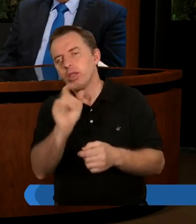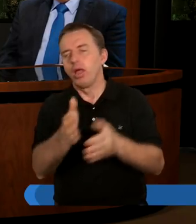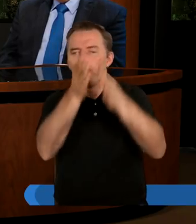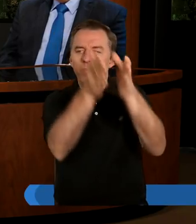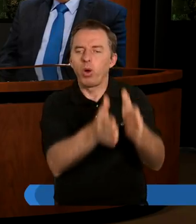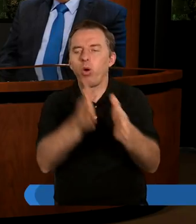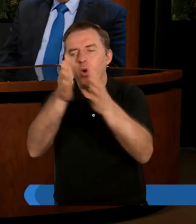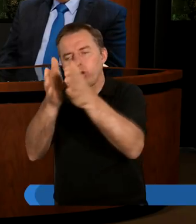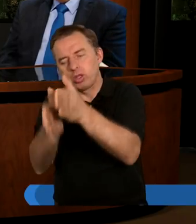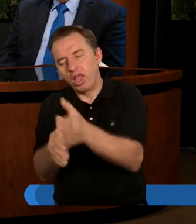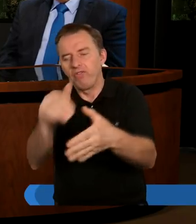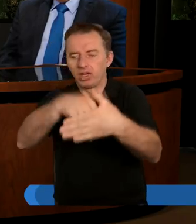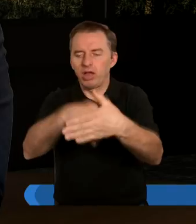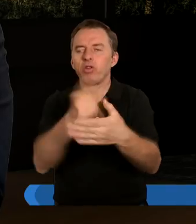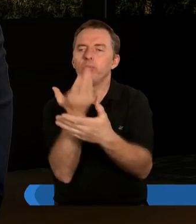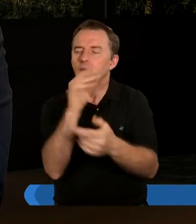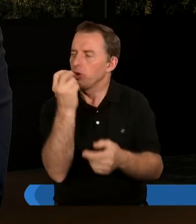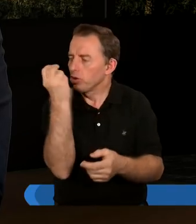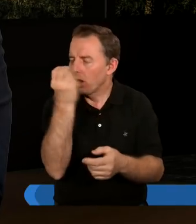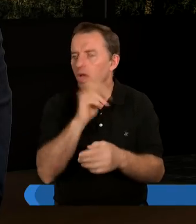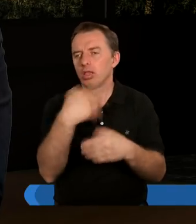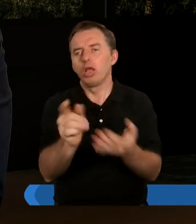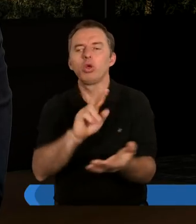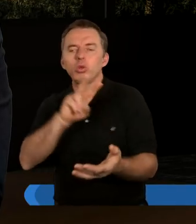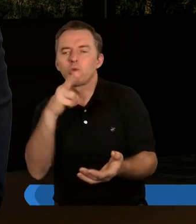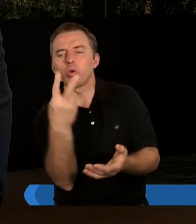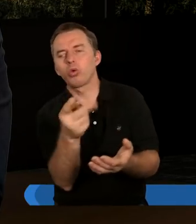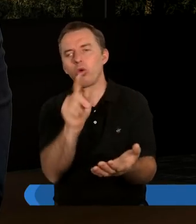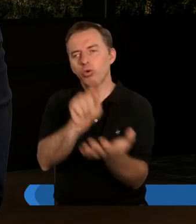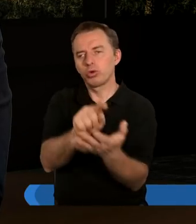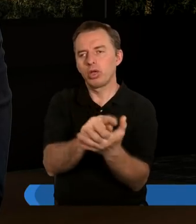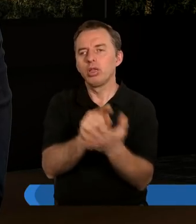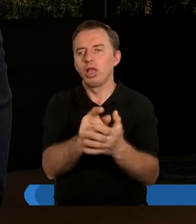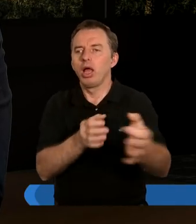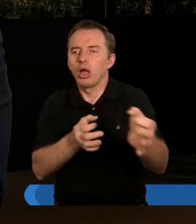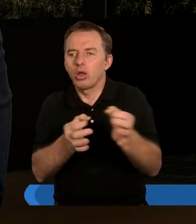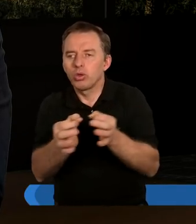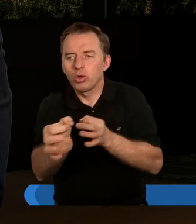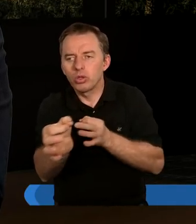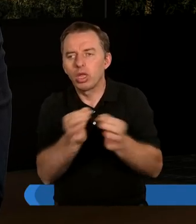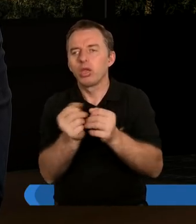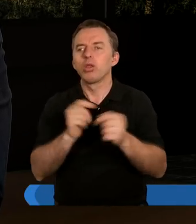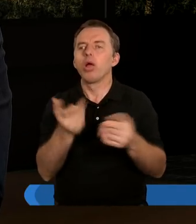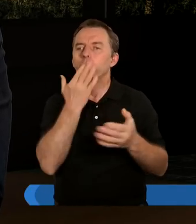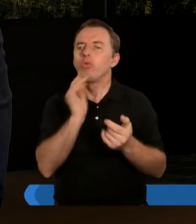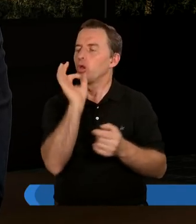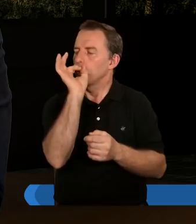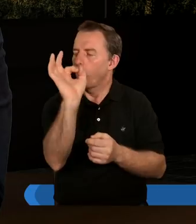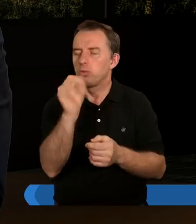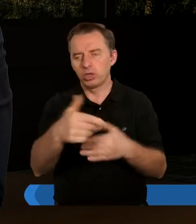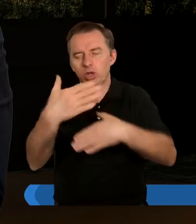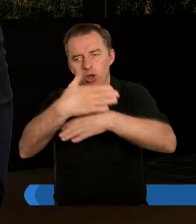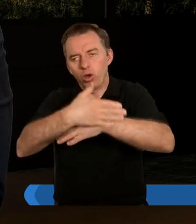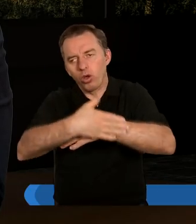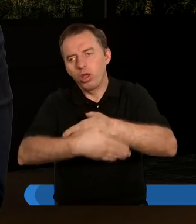postawa jest bardzo ciekawa. Chciał mu dać drugą szansę. i ta historia bardzo fajnie się kończy, bardzo dobrze się